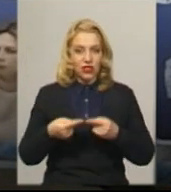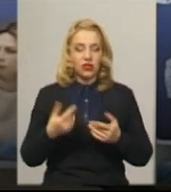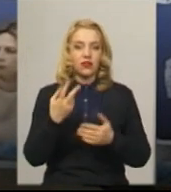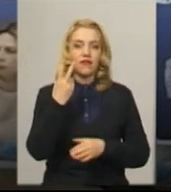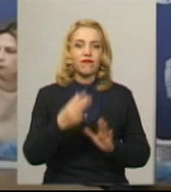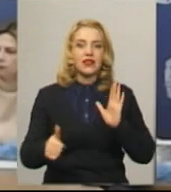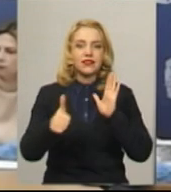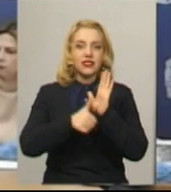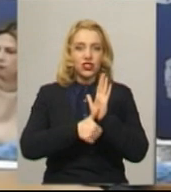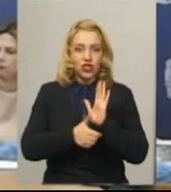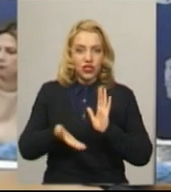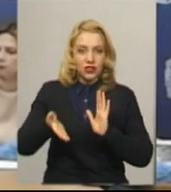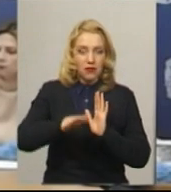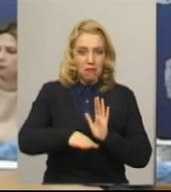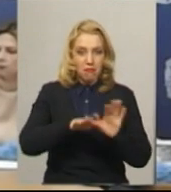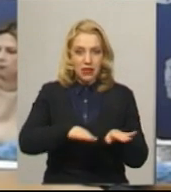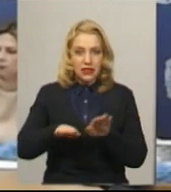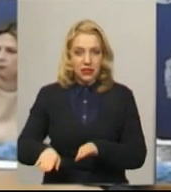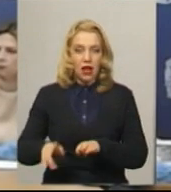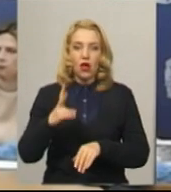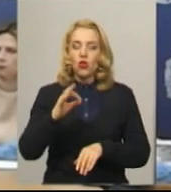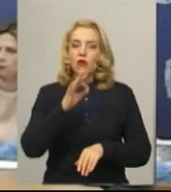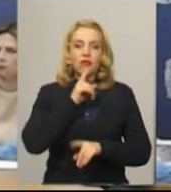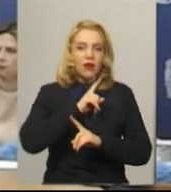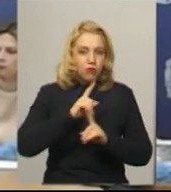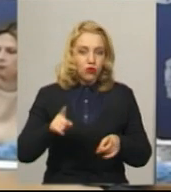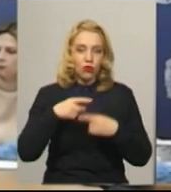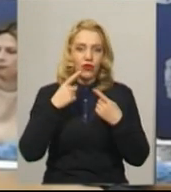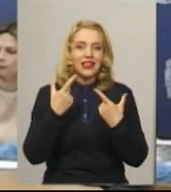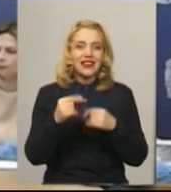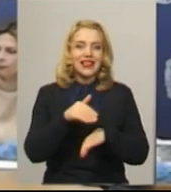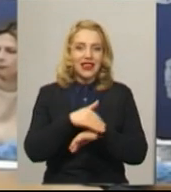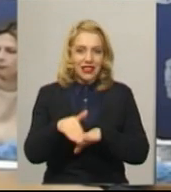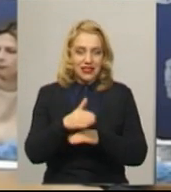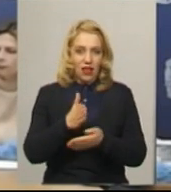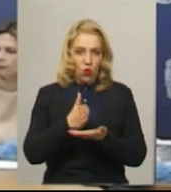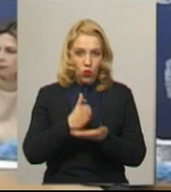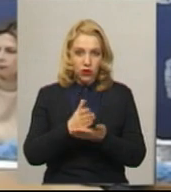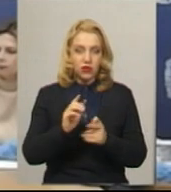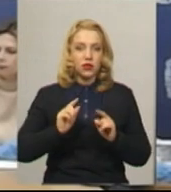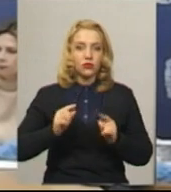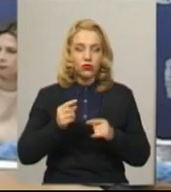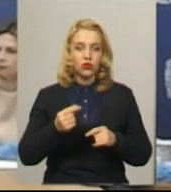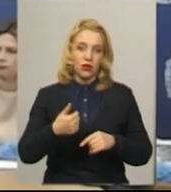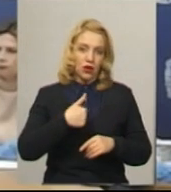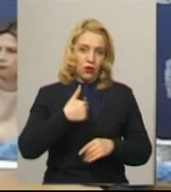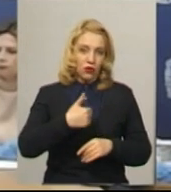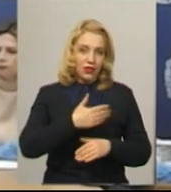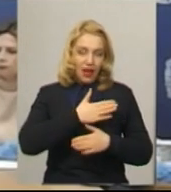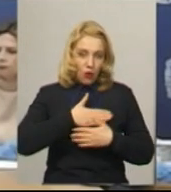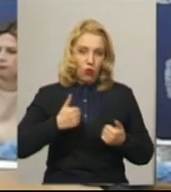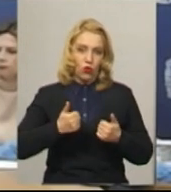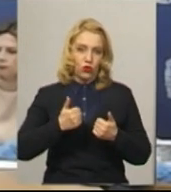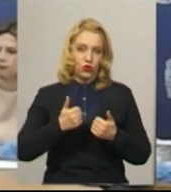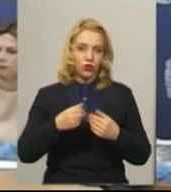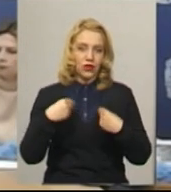місць, але я не буду називати свідомо, де вони знаходяться, тому що ще раз підкреслюю, я не хочу викликати і